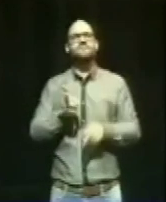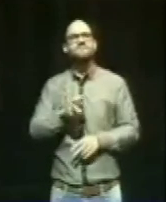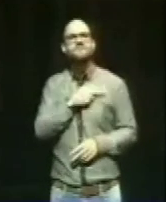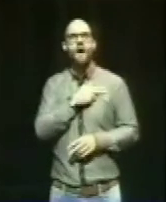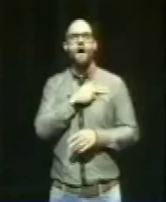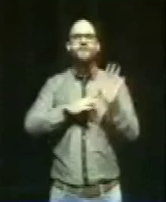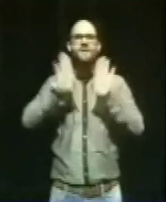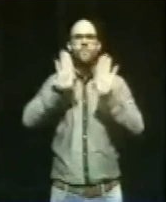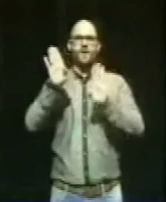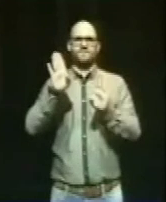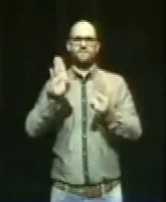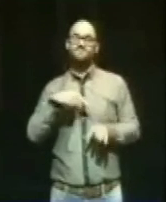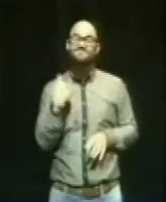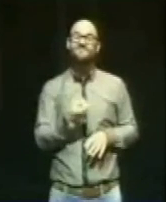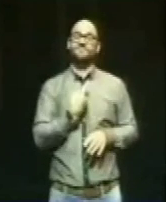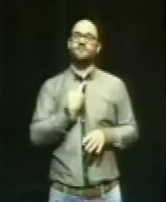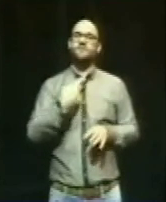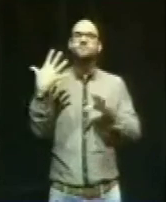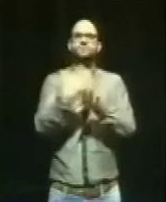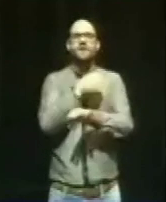ich glaube, das können wir Piraten ganz gut.